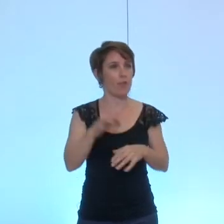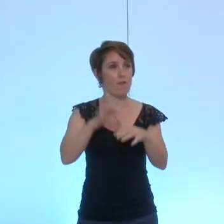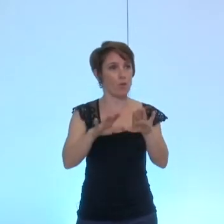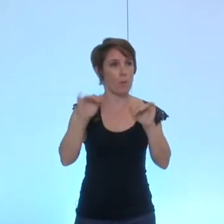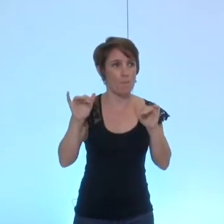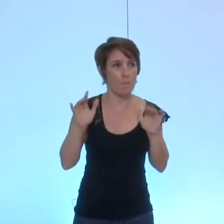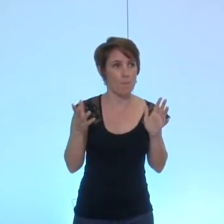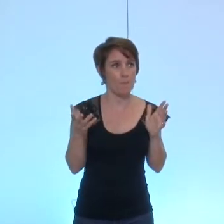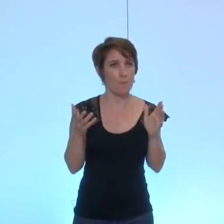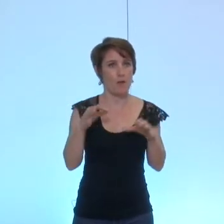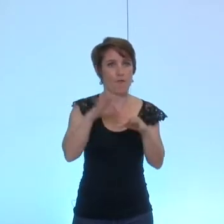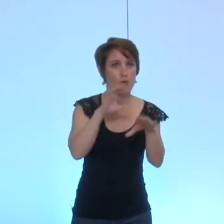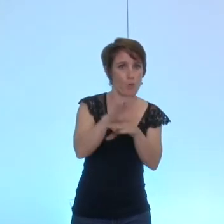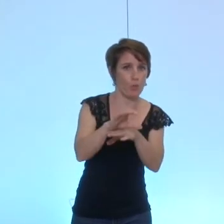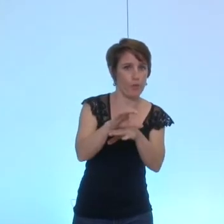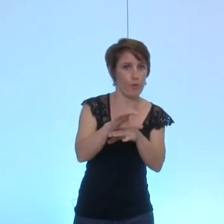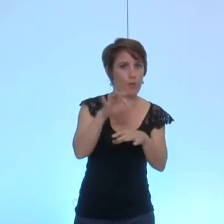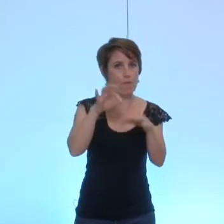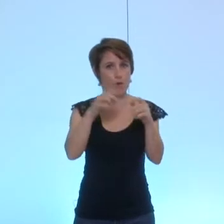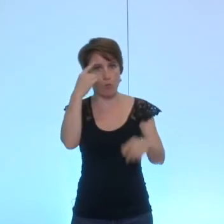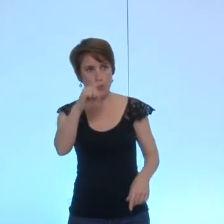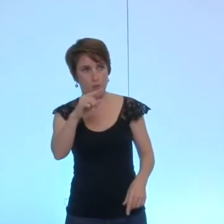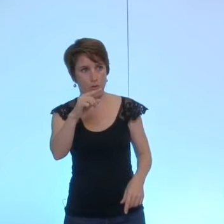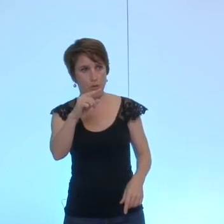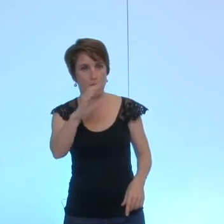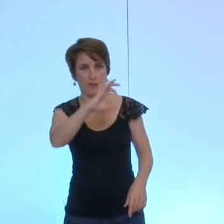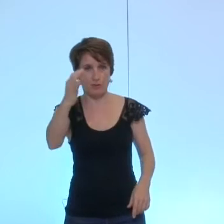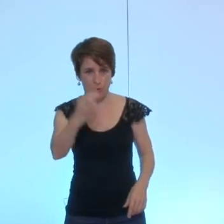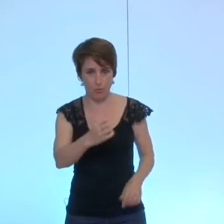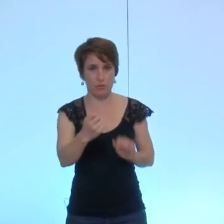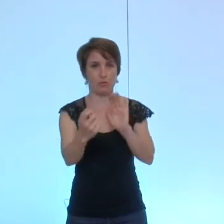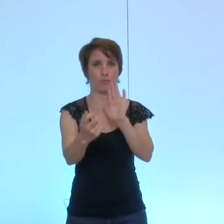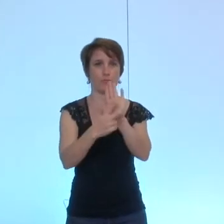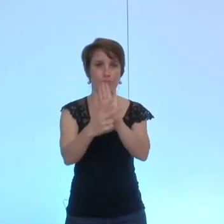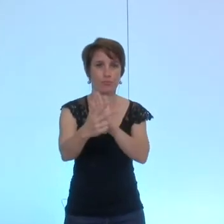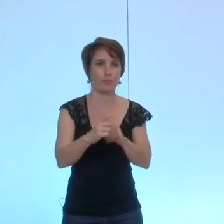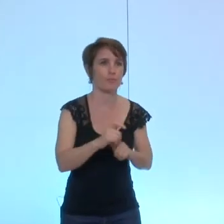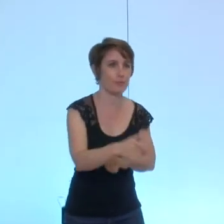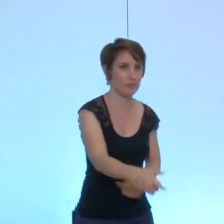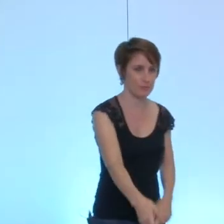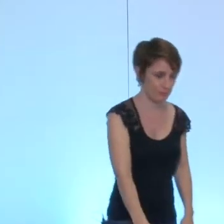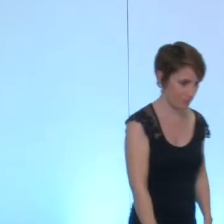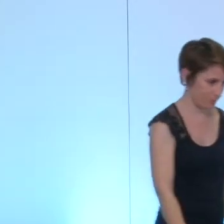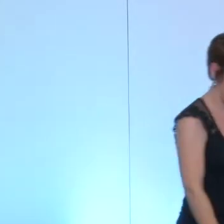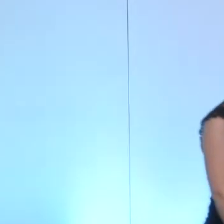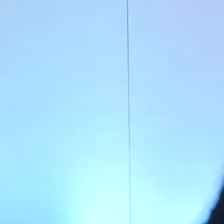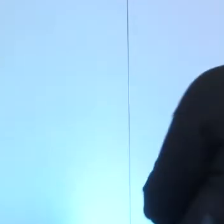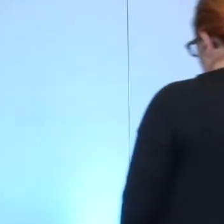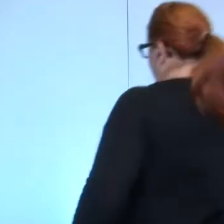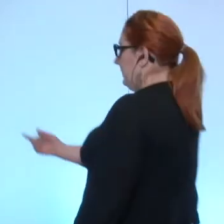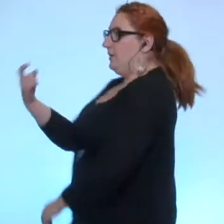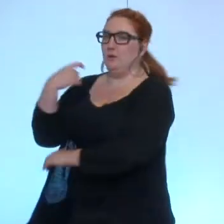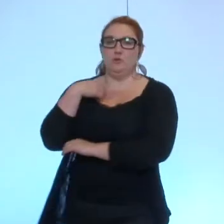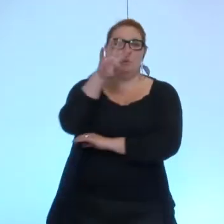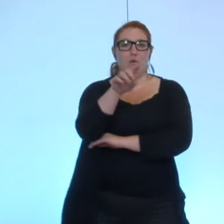qui est contre qui est pour unanimité je vous remercie délibération 41 partenariat avec la